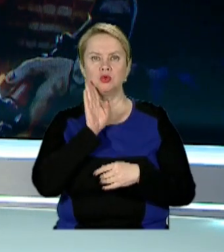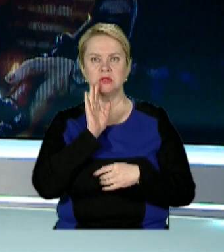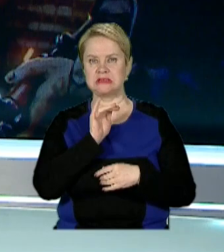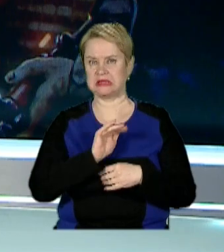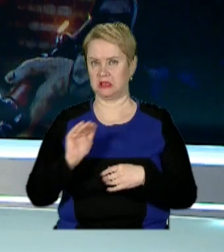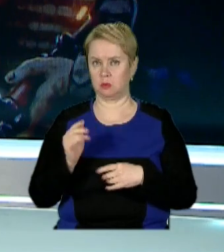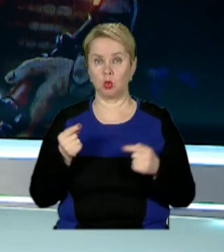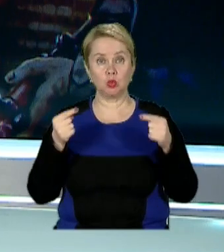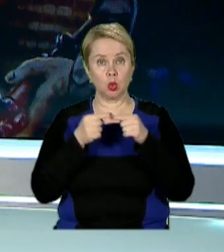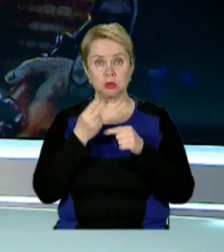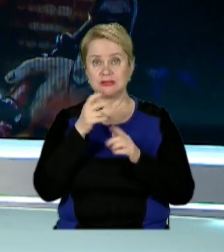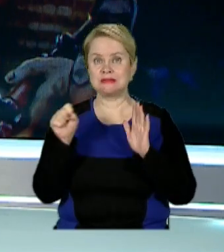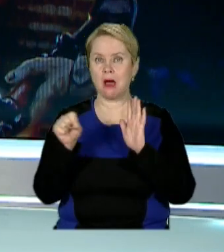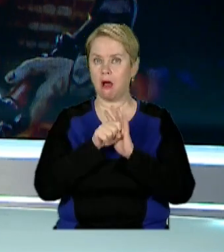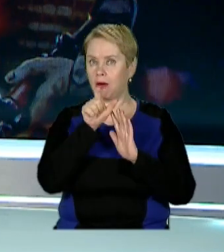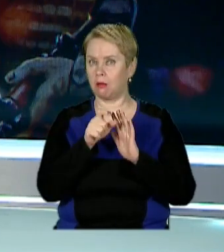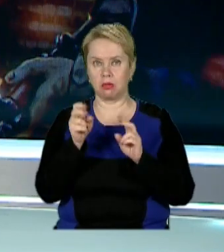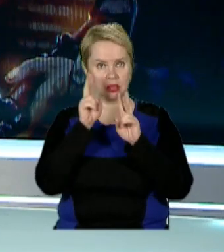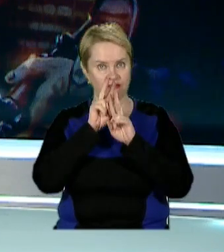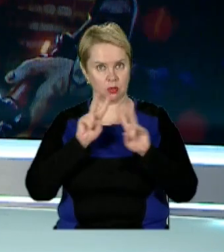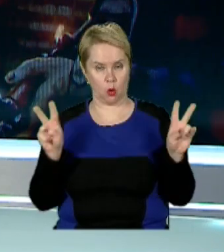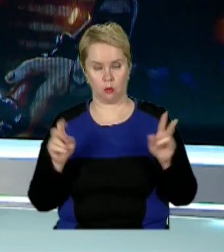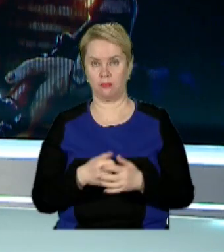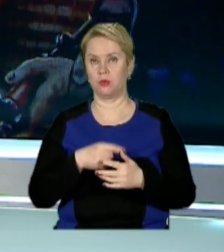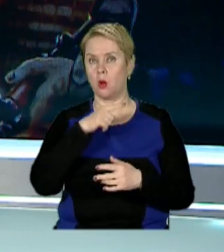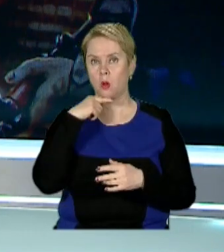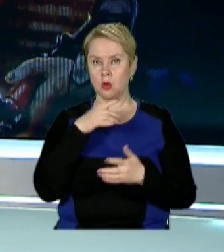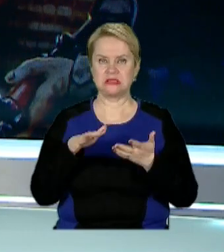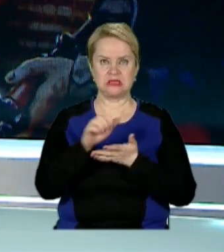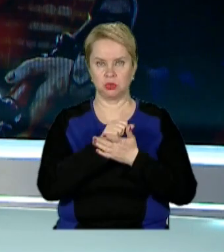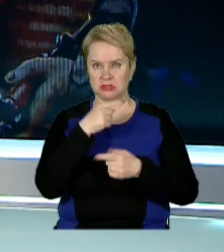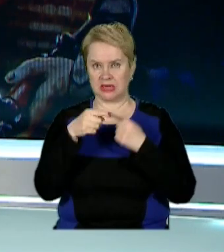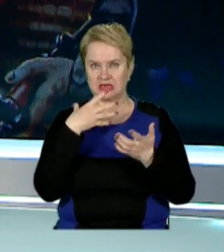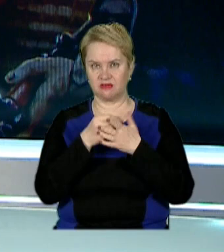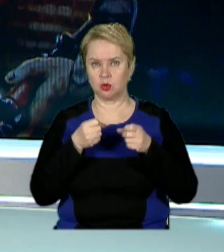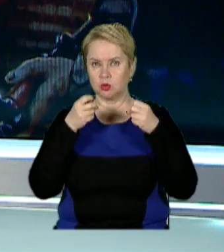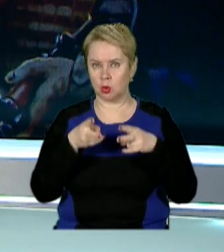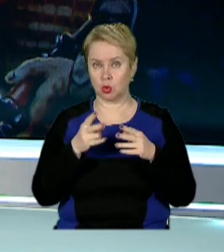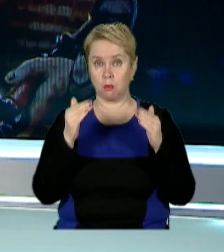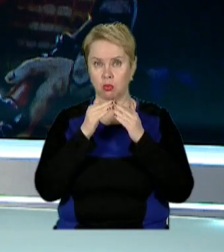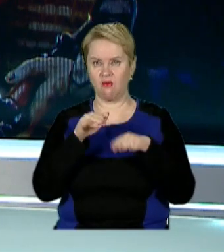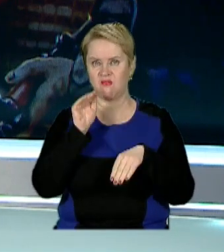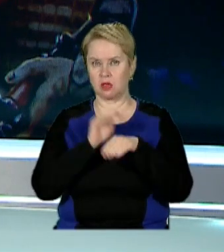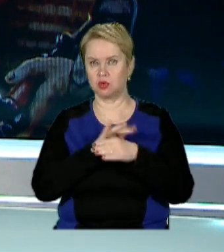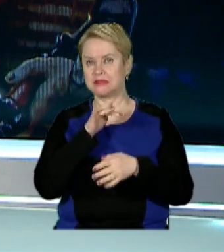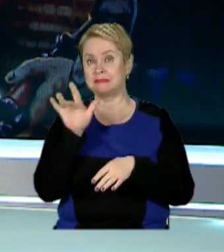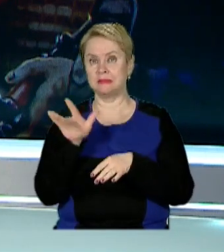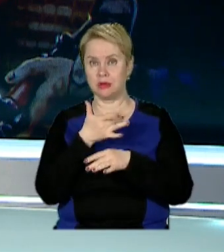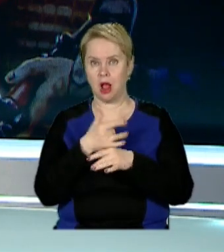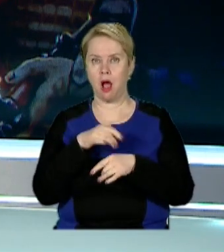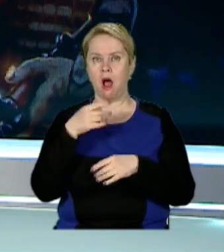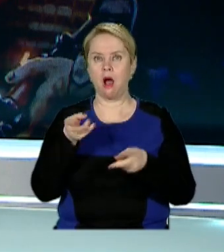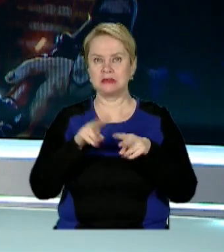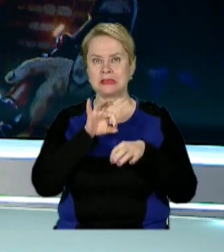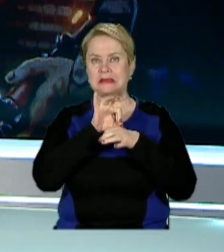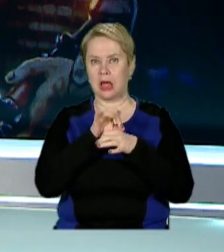дітьми. Точна цифра загиблих і досі невідома. Росіяни знищують сліди свого злочину, будівлю фактично знесли, а рештки тіл